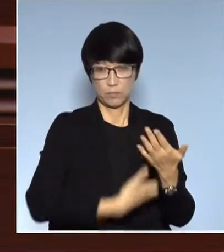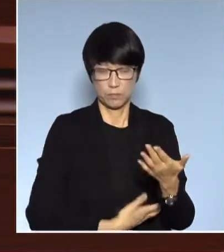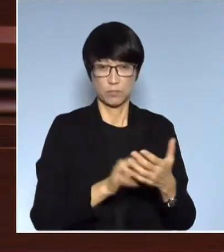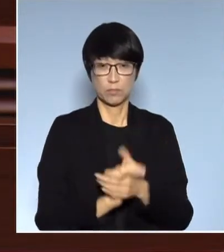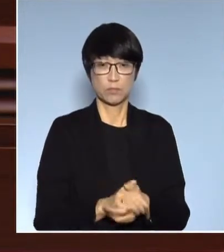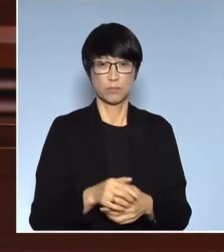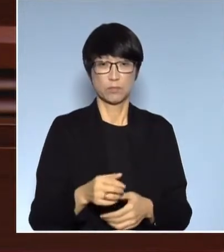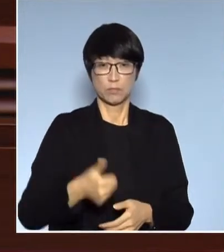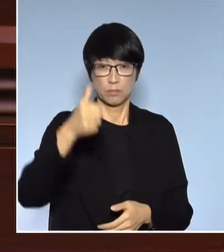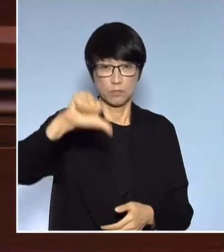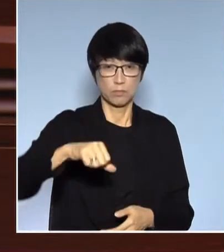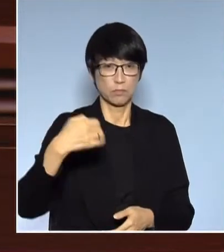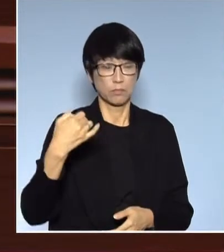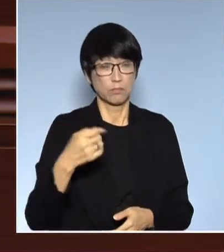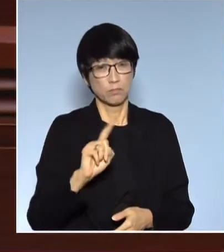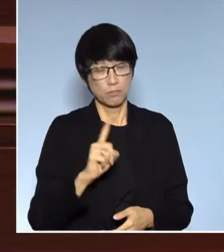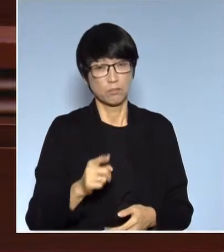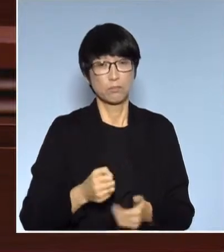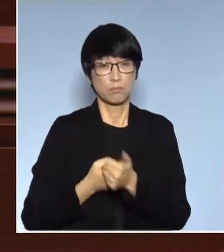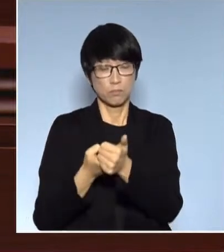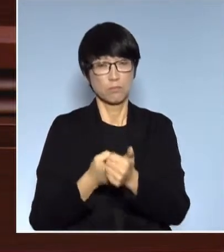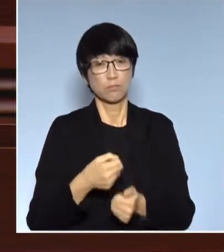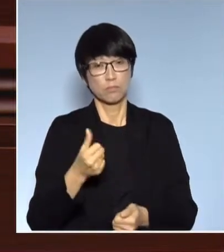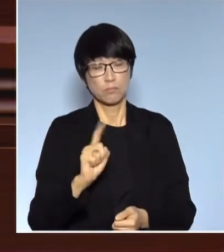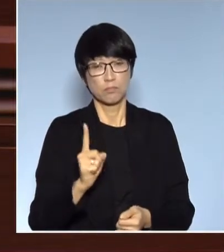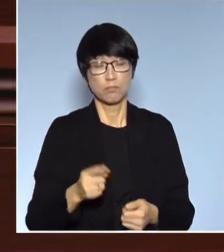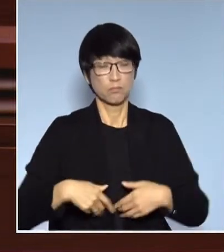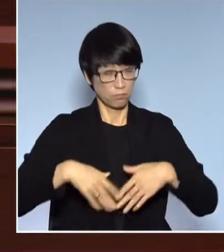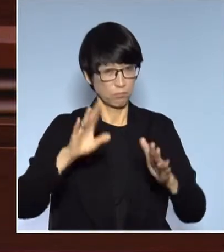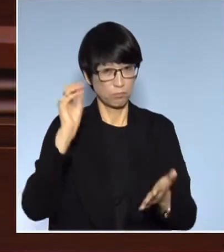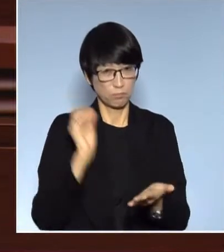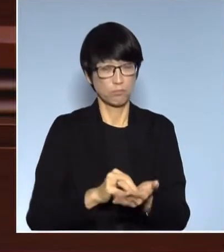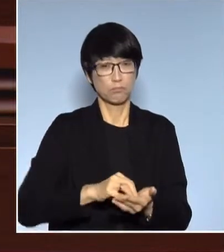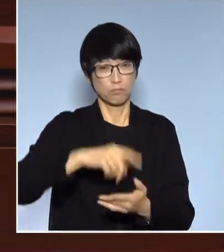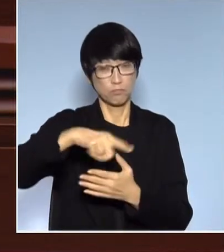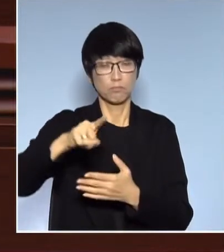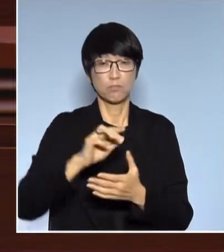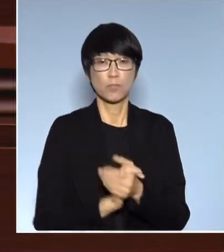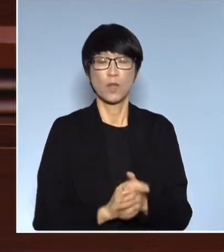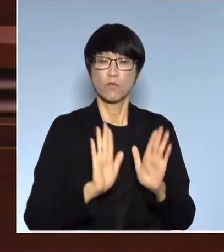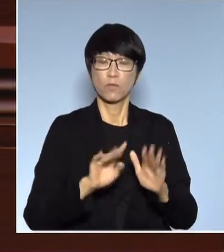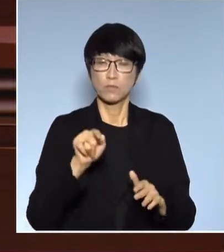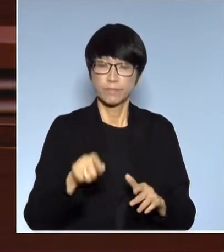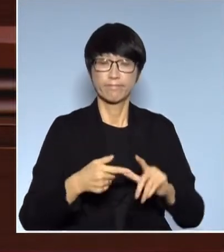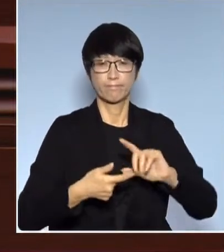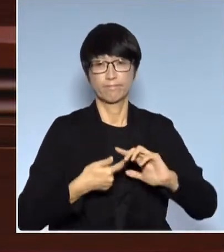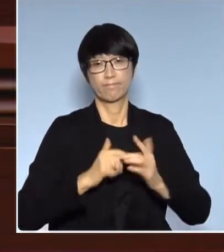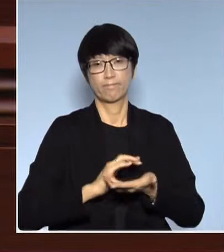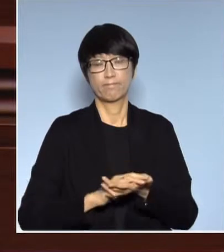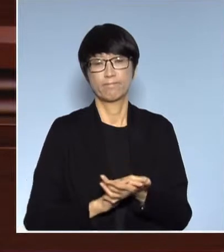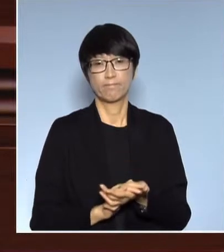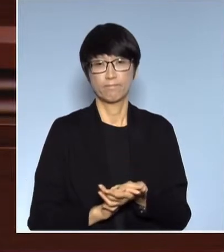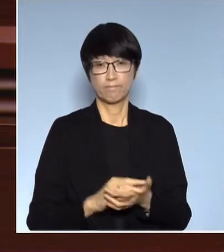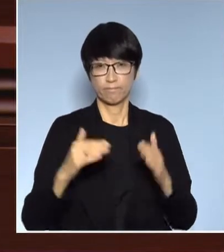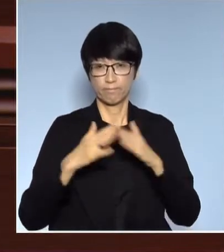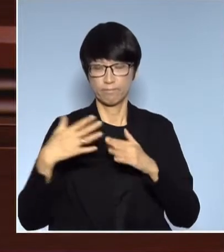不行不要緊要呢我都行的了出來之後呢那我就大立法再說了那麼我們避免了這件事希望就是司長也好局